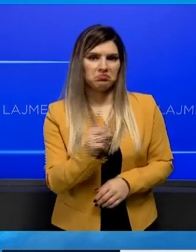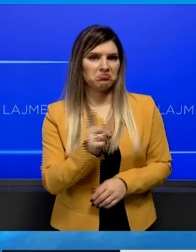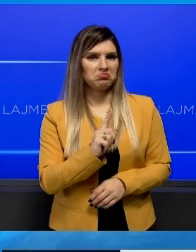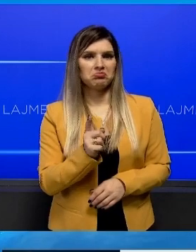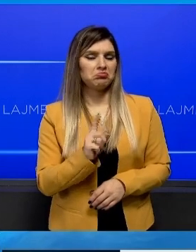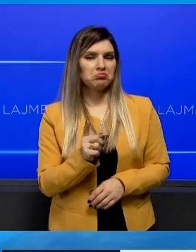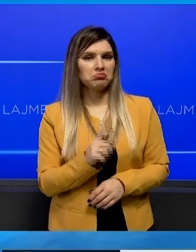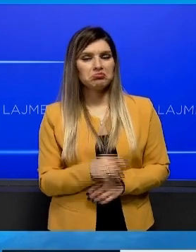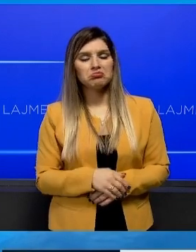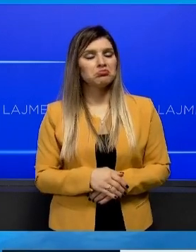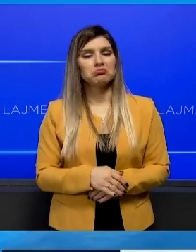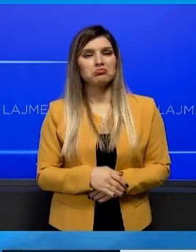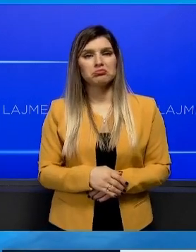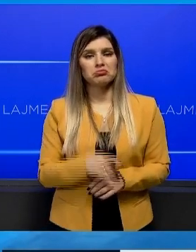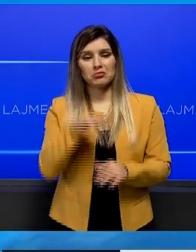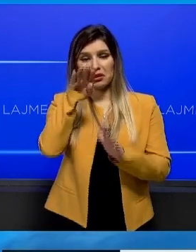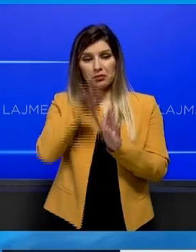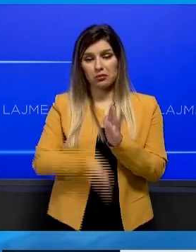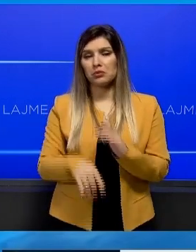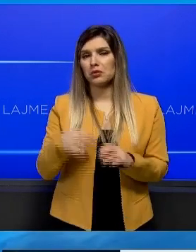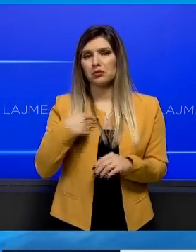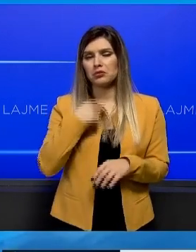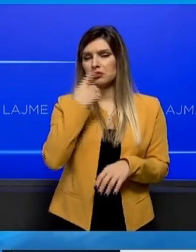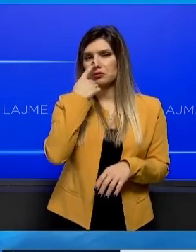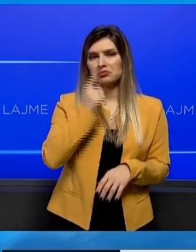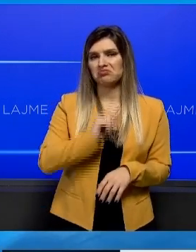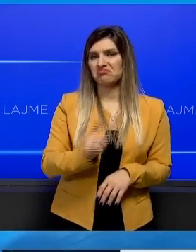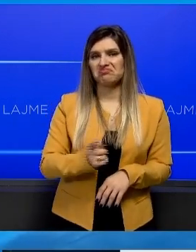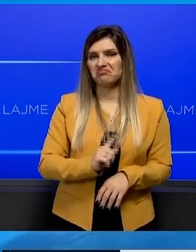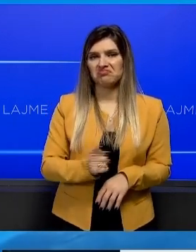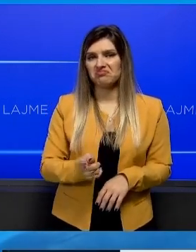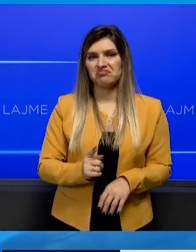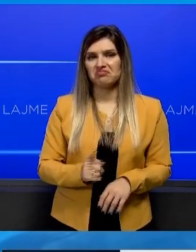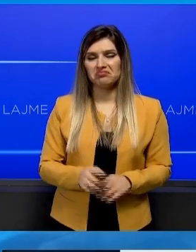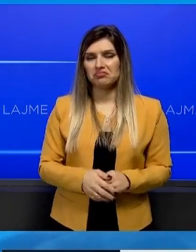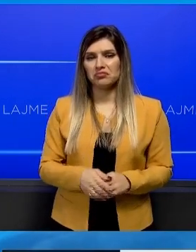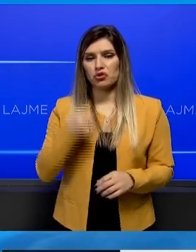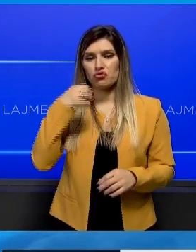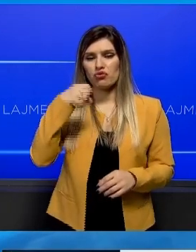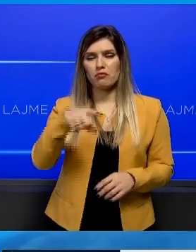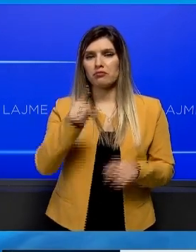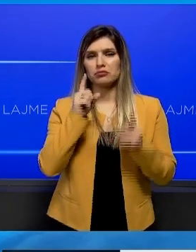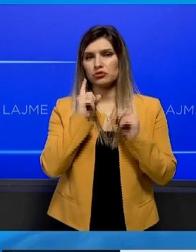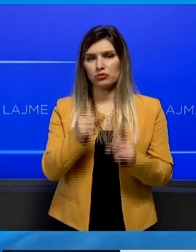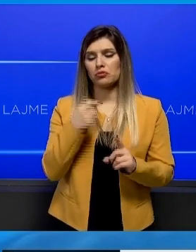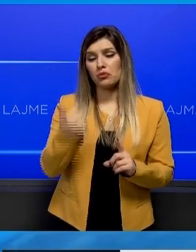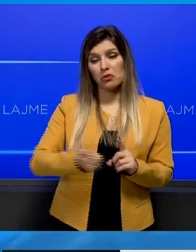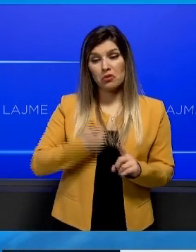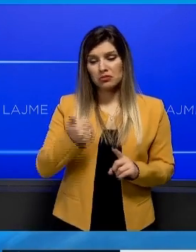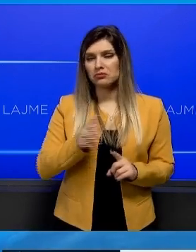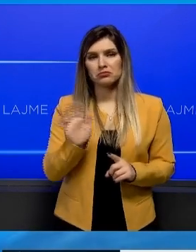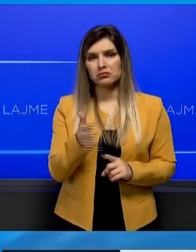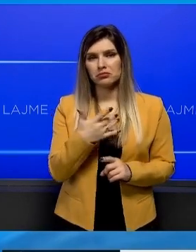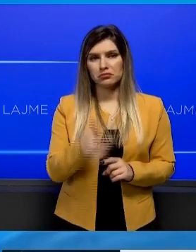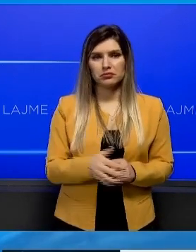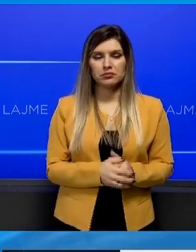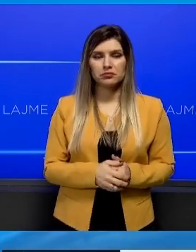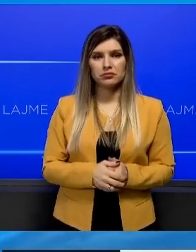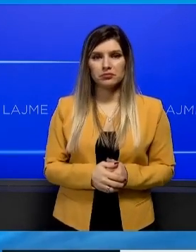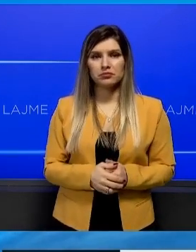të këtë zbritje të qëmimit të energjis pas në vitin ardë. A mund të këtë rritje?